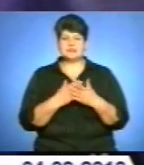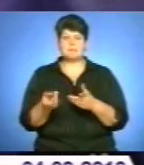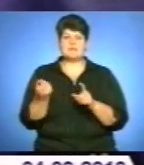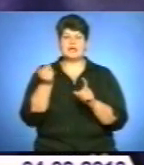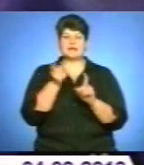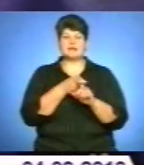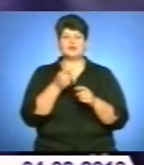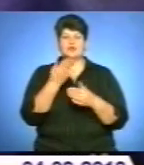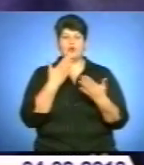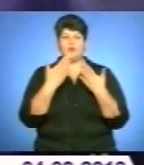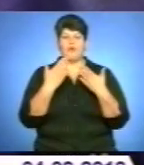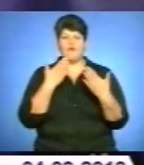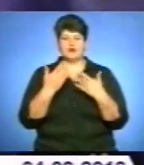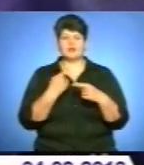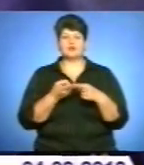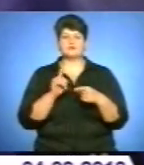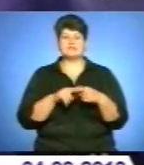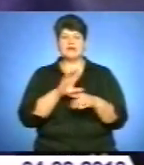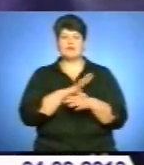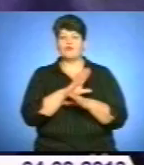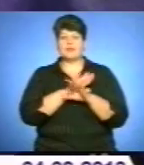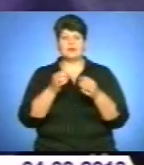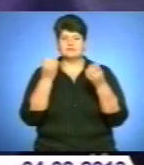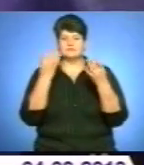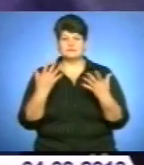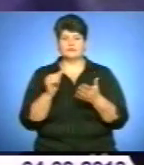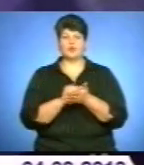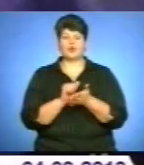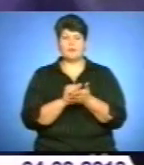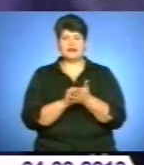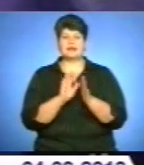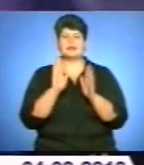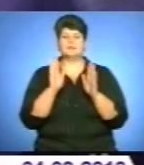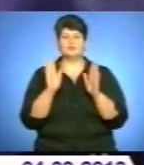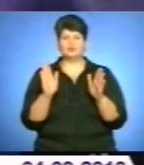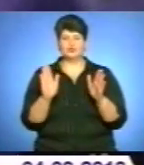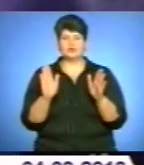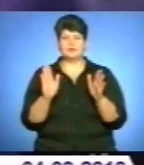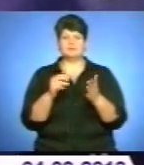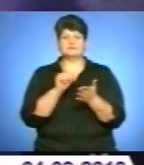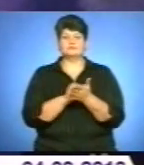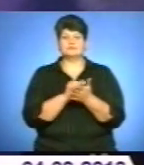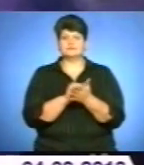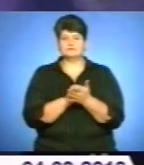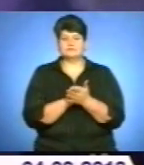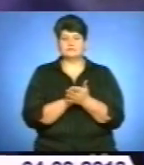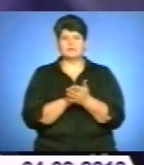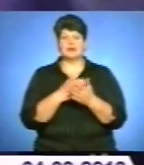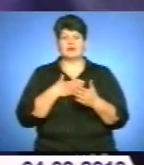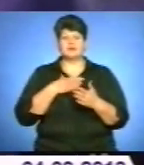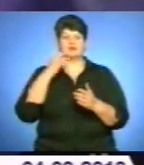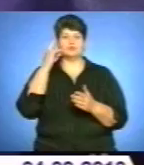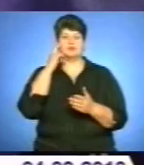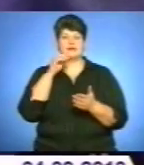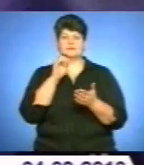до її обговорення, щоб це був не пустий документ, який буде тільки декларувати наші наміри, а